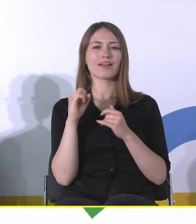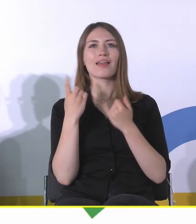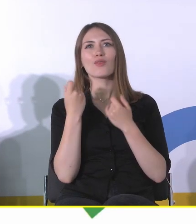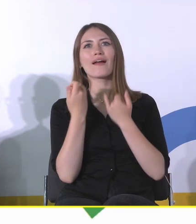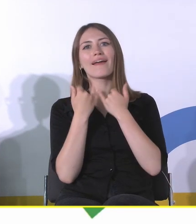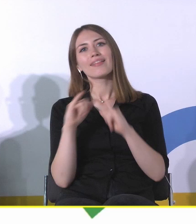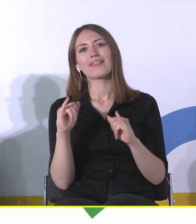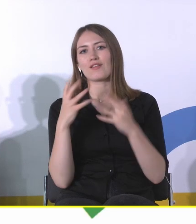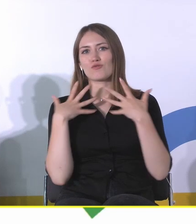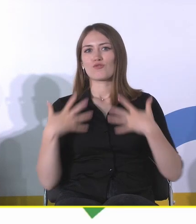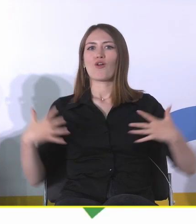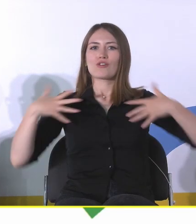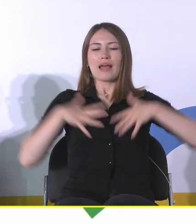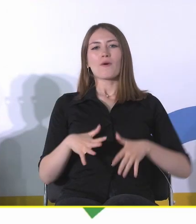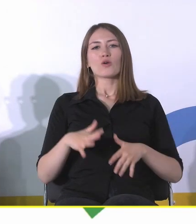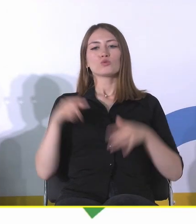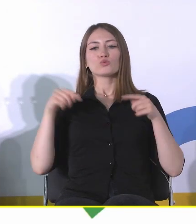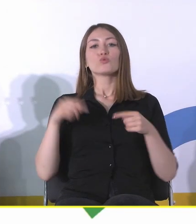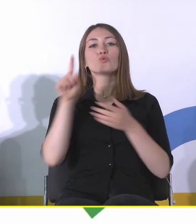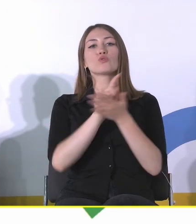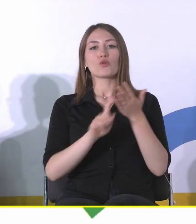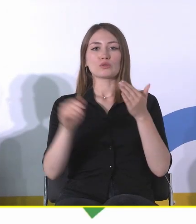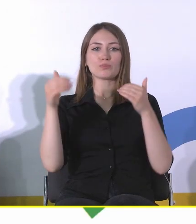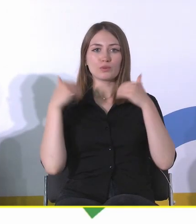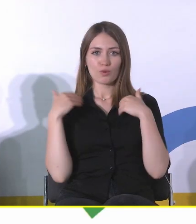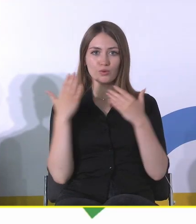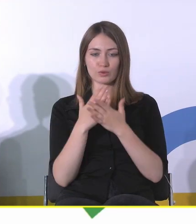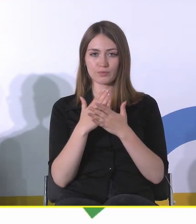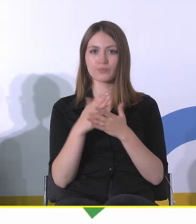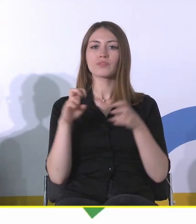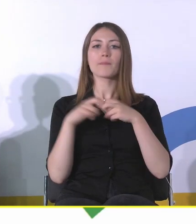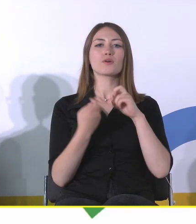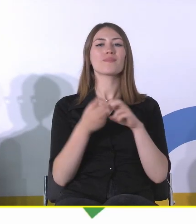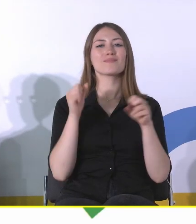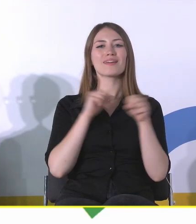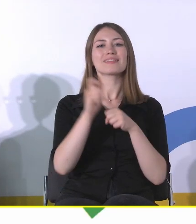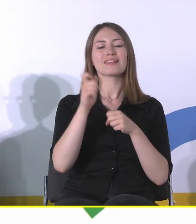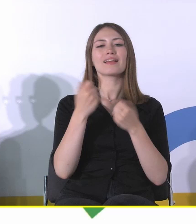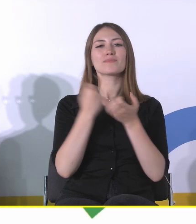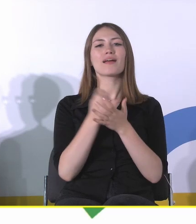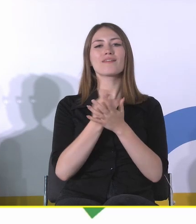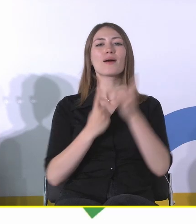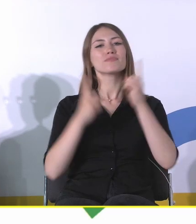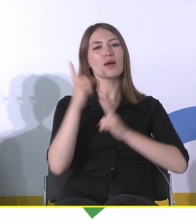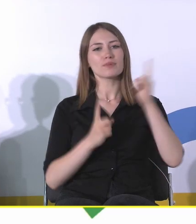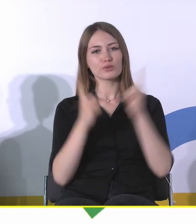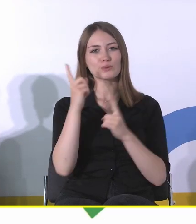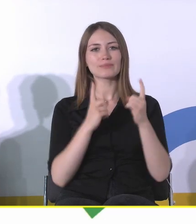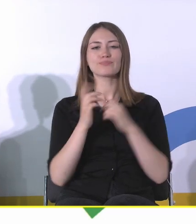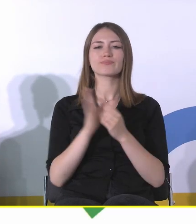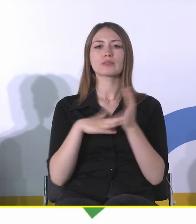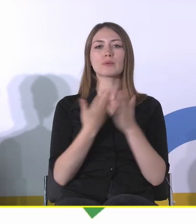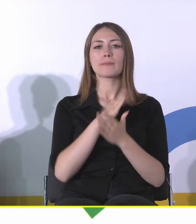z którą trochę spotkaliśmy się tutaj na Śląsku i to jest pewien duży problem, który w dziedzictwie przemysłowym wychodzi. Kiedy rozpoczynaliśmy to muzeum, które tam